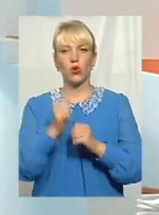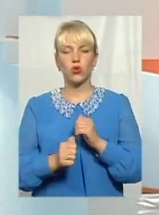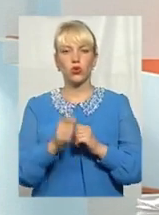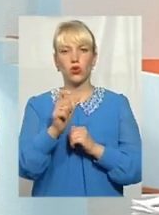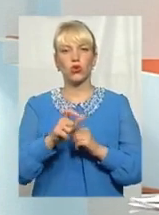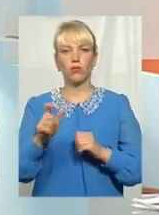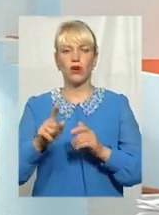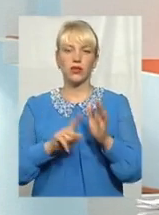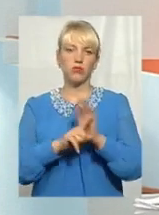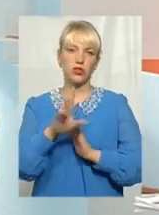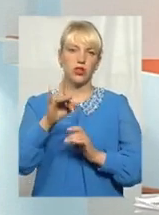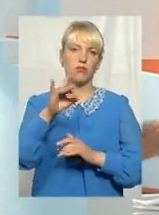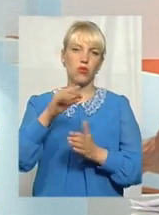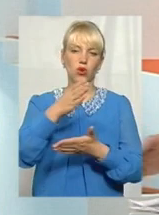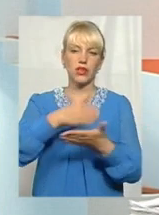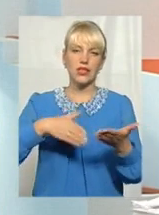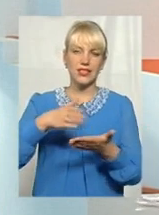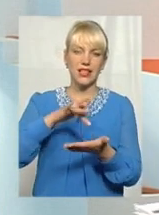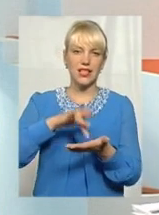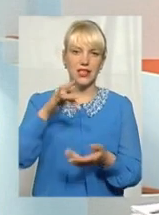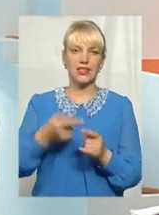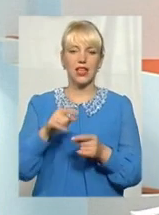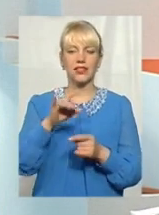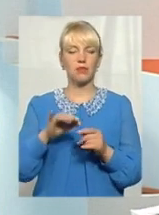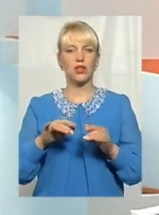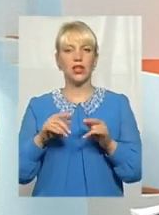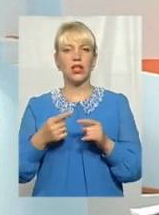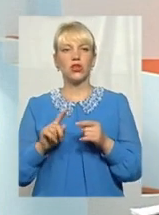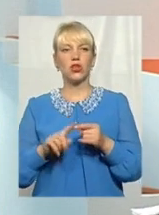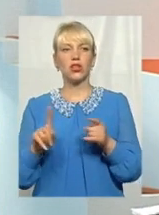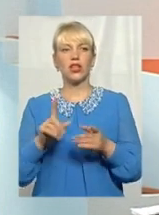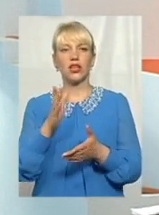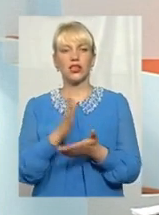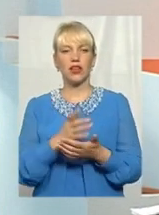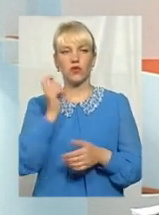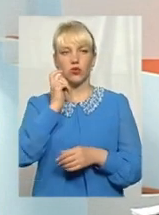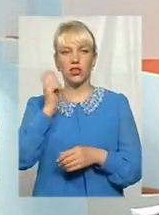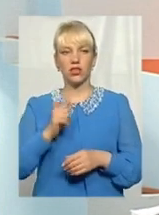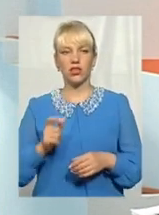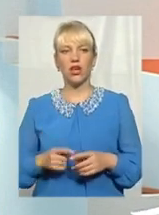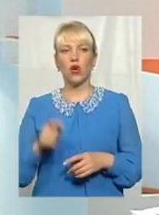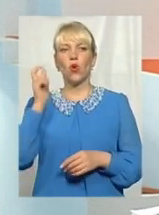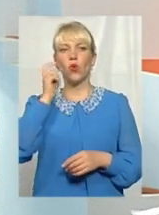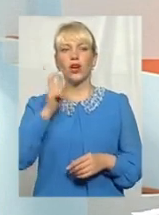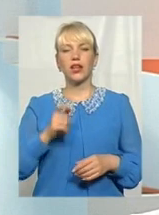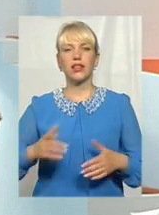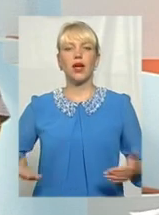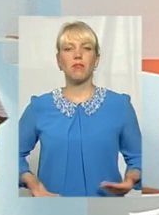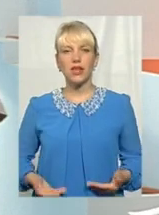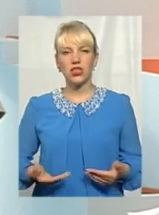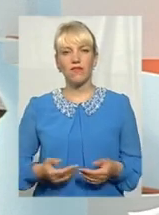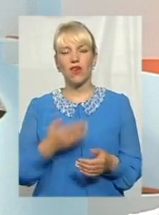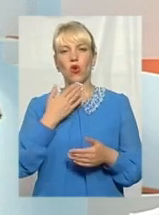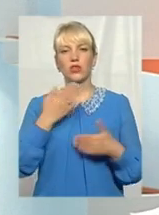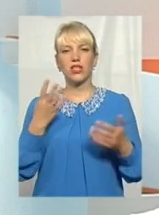контексті децентралізації чи в контексті тих процесів, в яких знаходиться, зокрема, Україна. Адже Україна переживала останніх